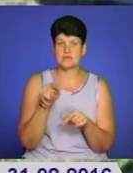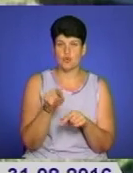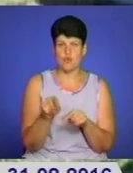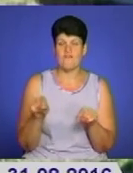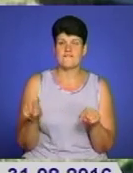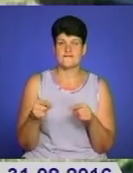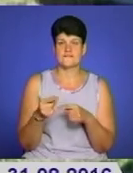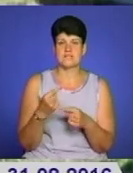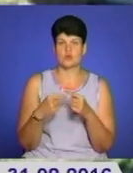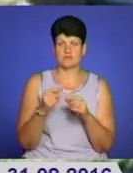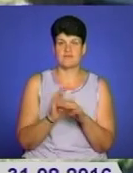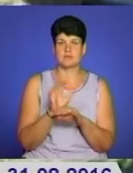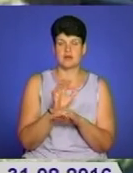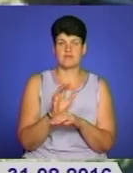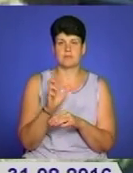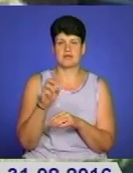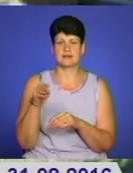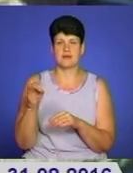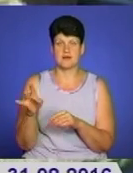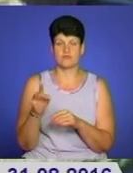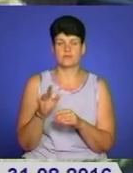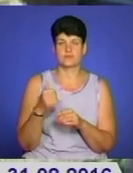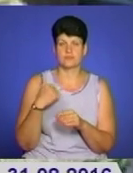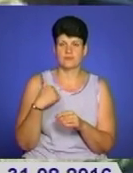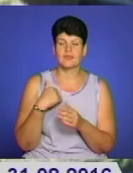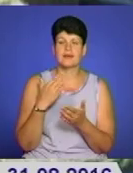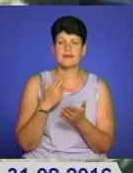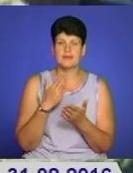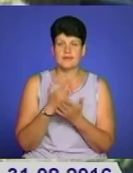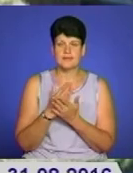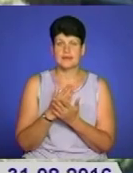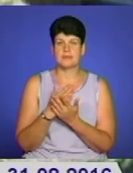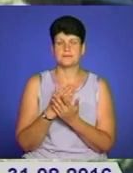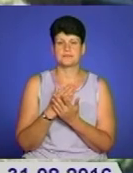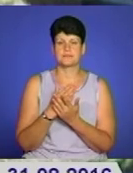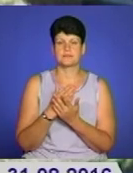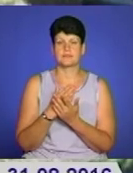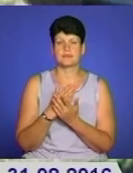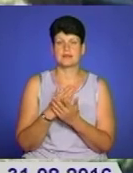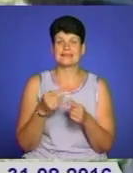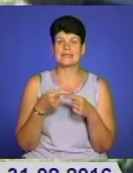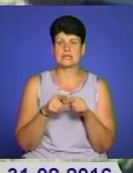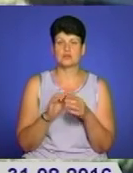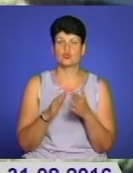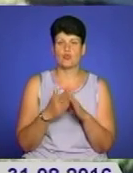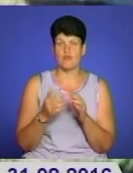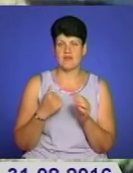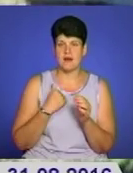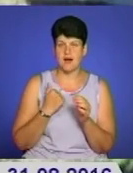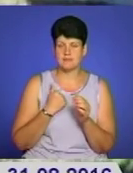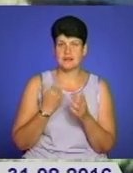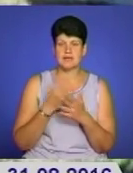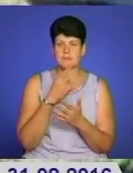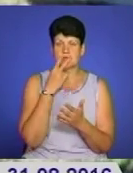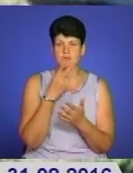направимо цей БТР-візка. Саме звичайний БТР просто є звичайний шаблон технічних умов армії, який